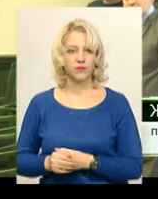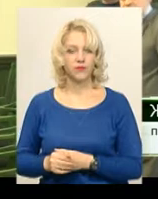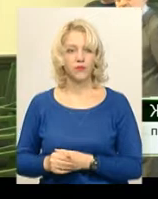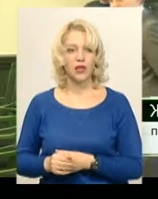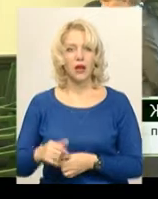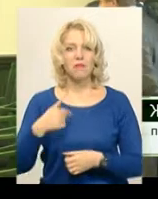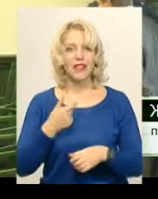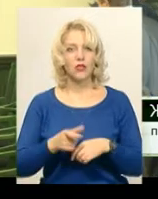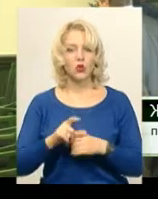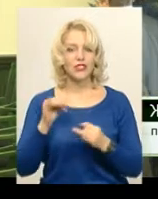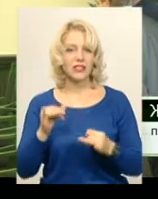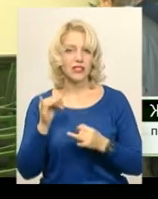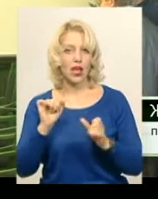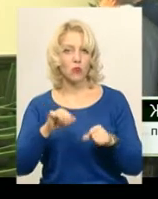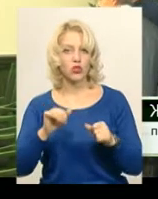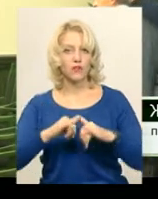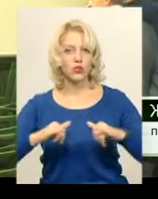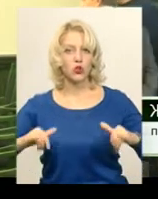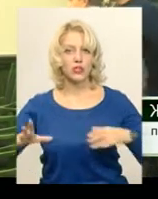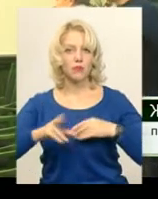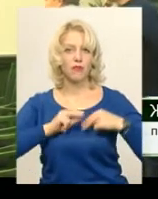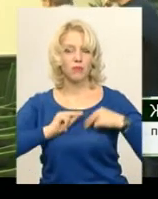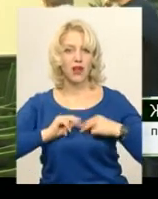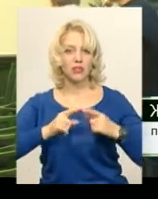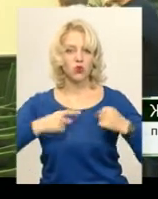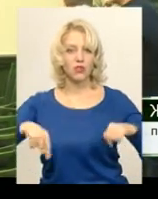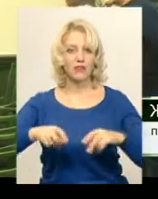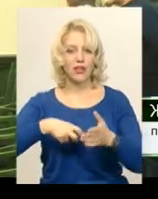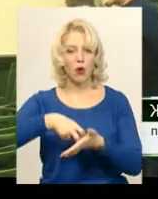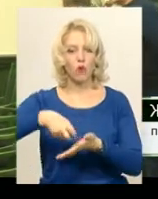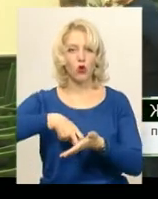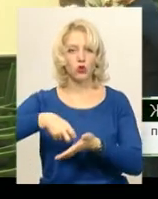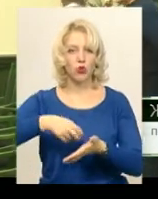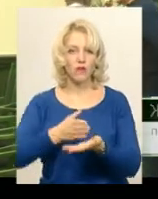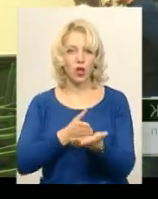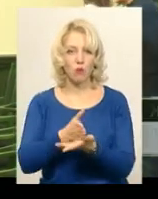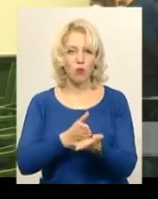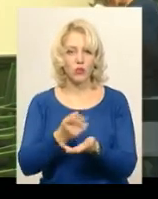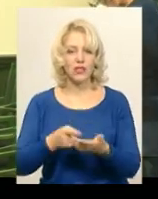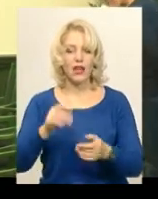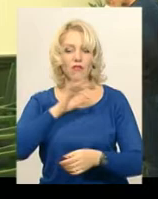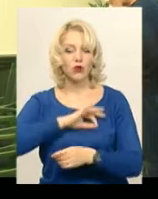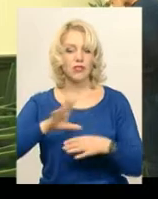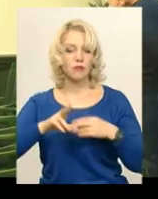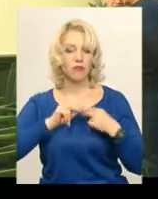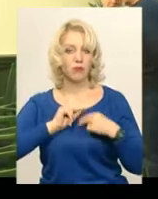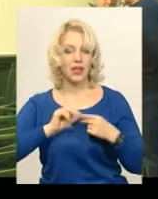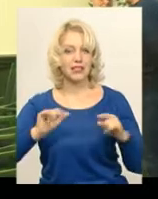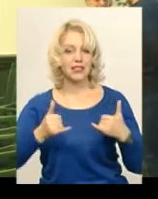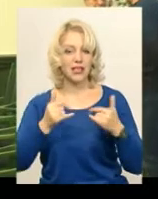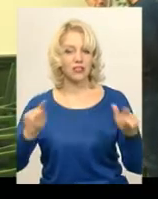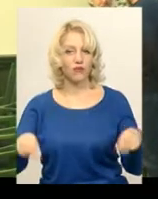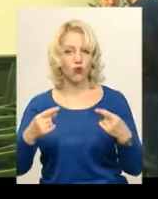Мене дуже зацікавила можливість розвитку співпраці у сфері поштових послуг, використання цієї співпраці для створення і